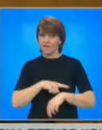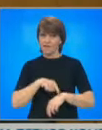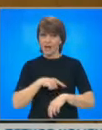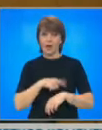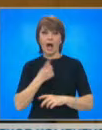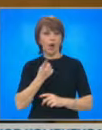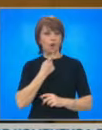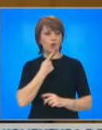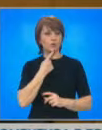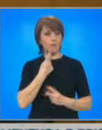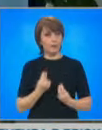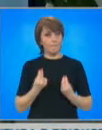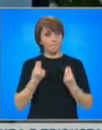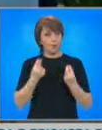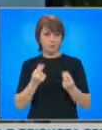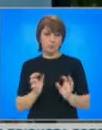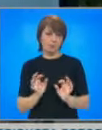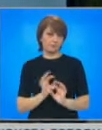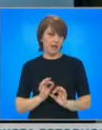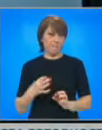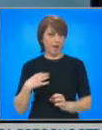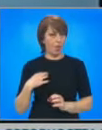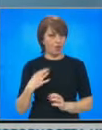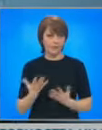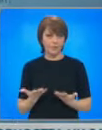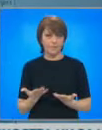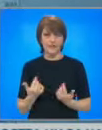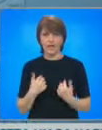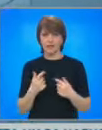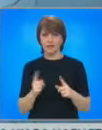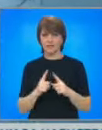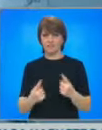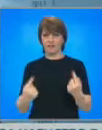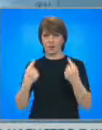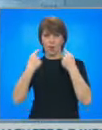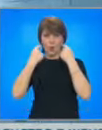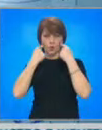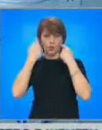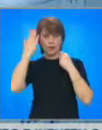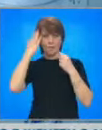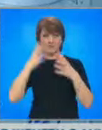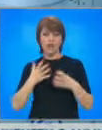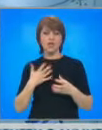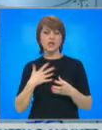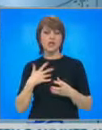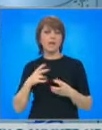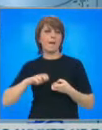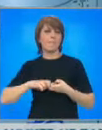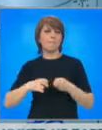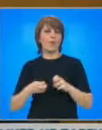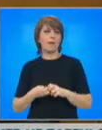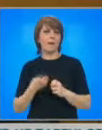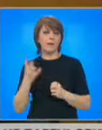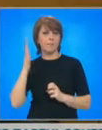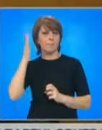подобрят, няма нищо лошо в това. Ние не сме трънфочите на правителството, има много по-належащи проблеми, които трябваше да